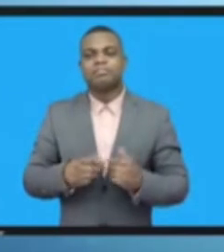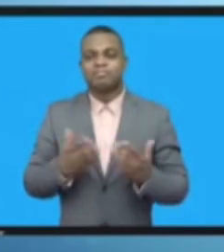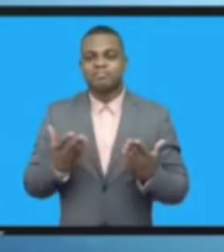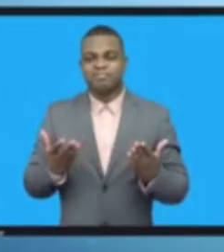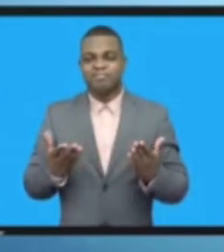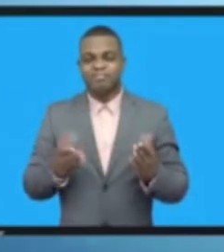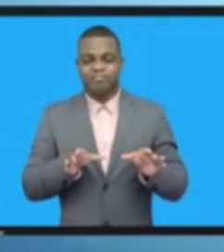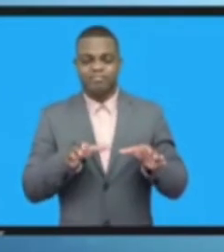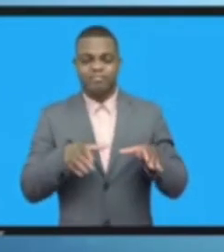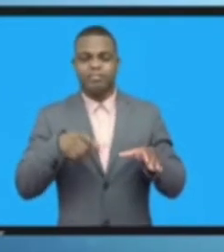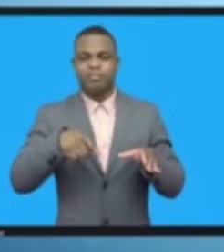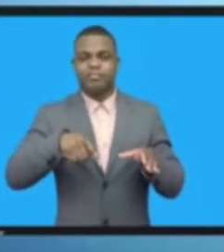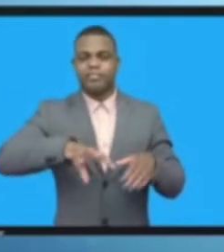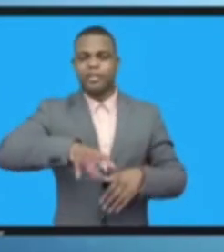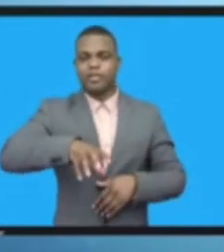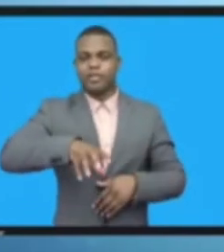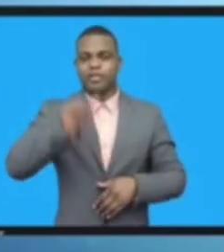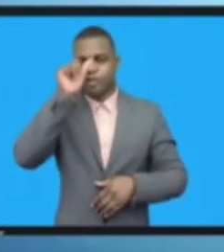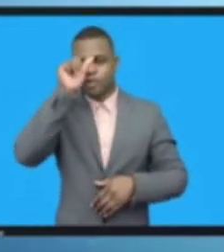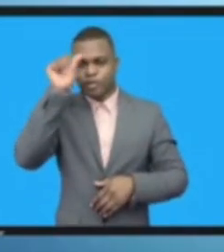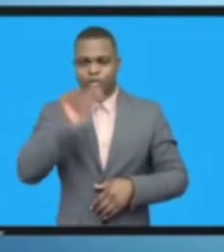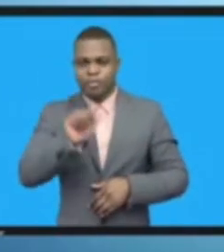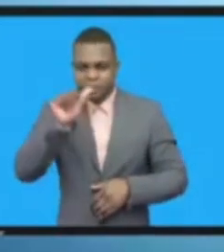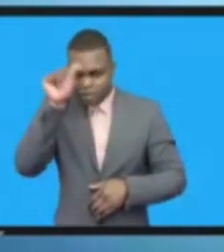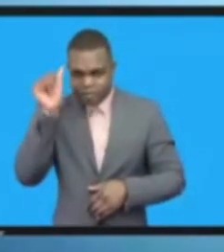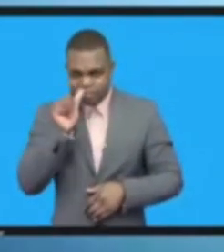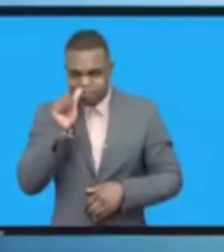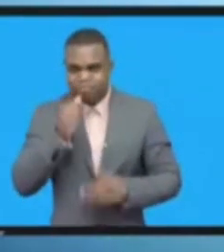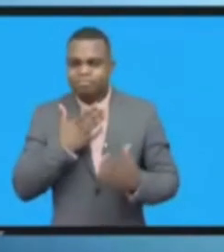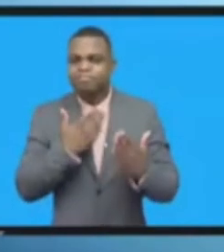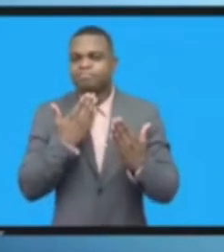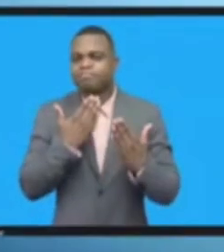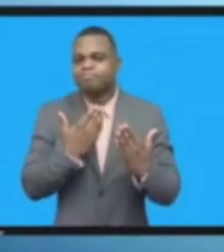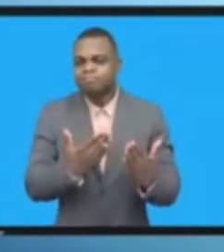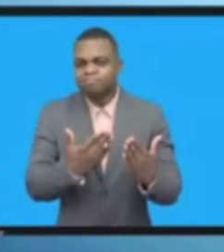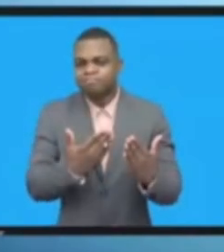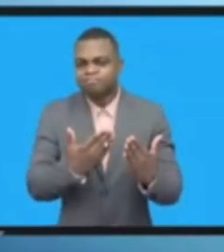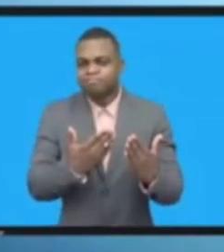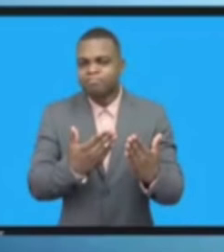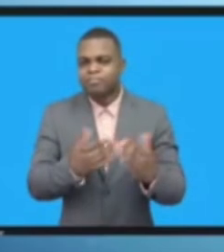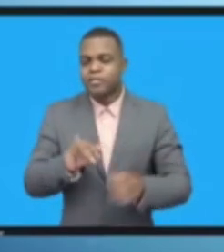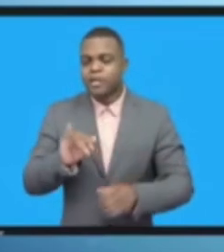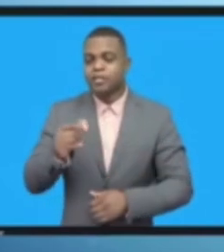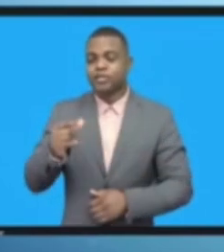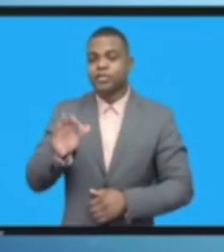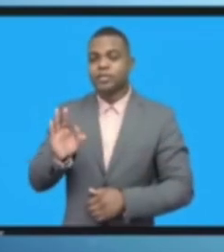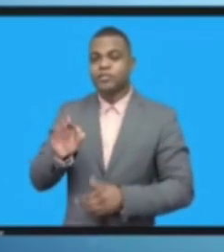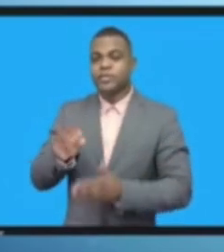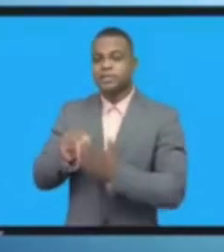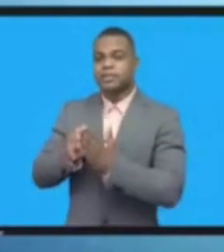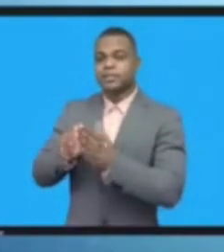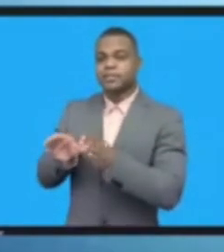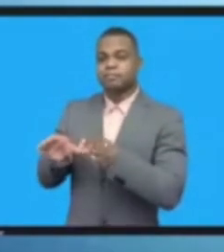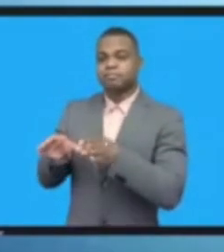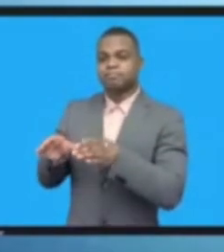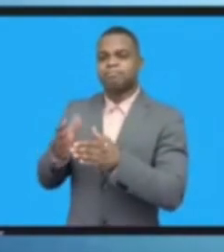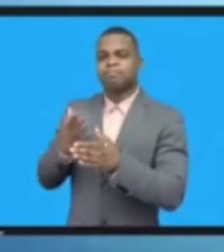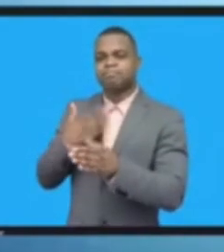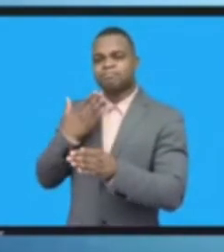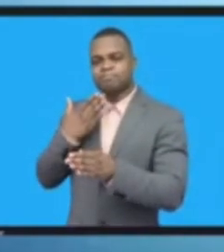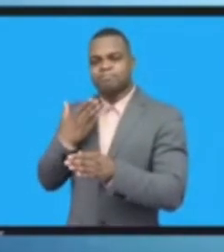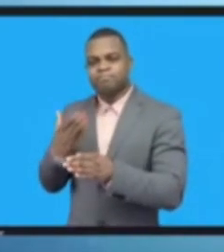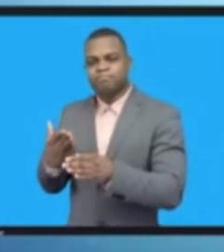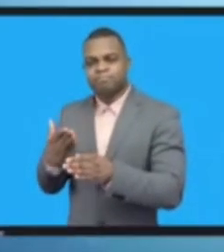المنتدى وأشكر كل من قد ساهم في إعداد